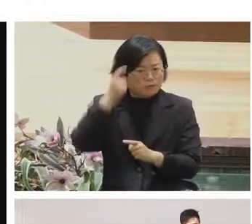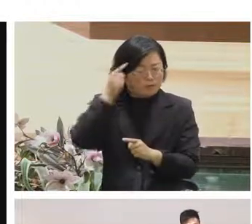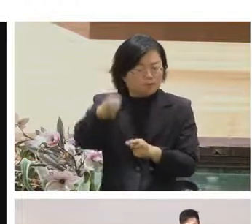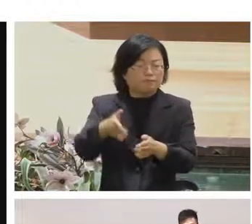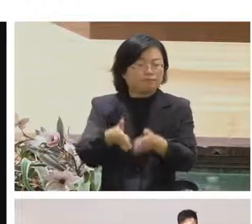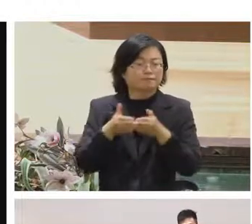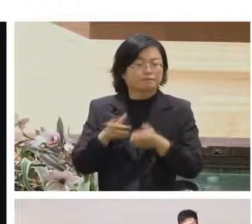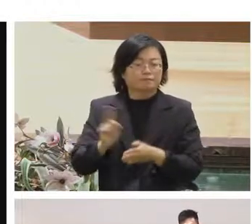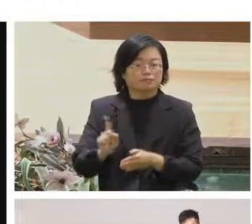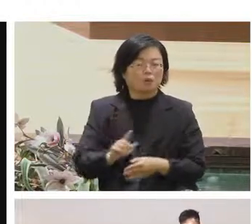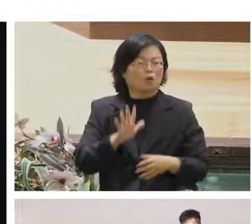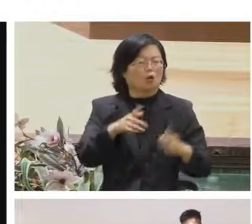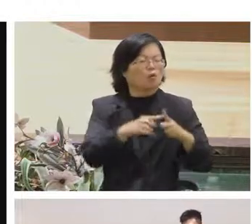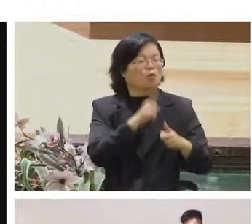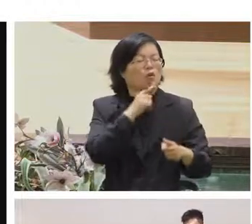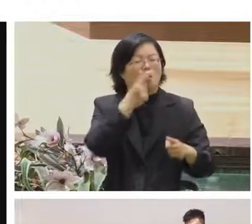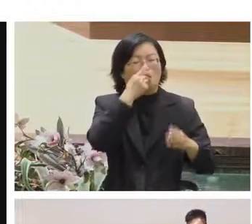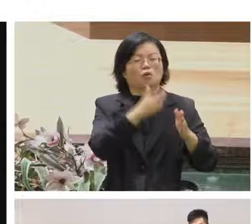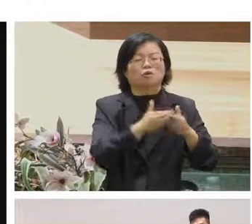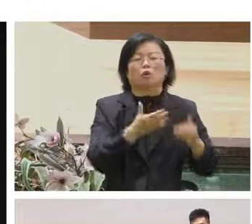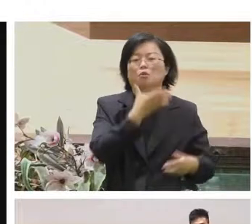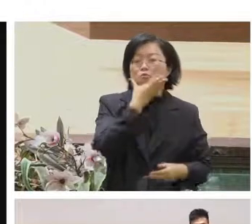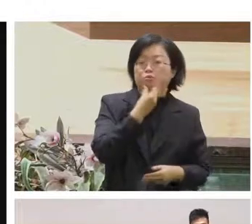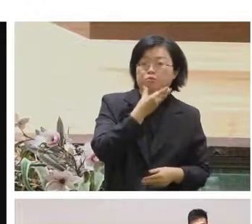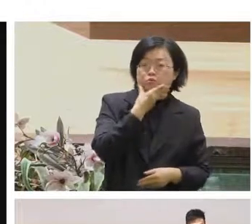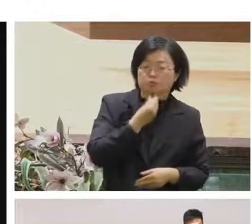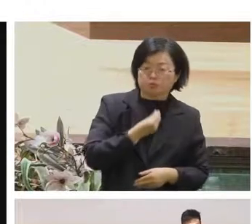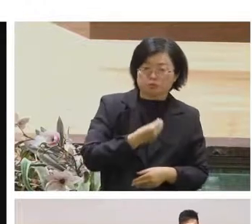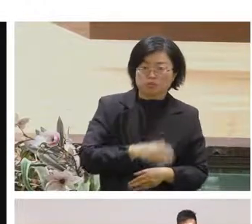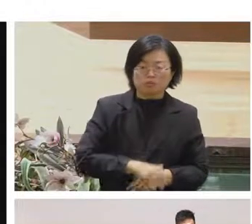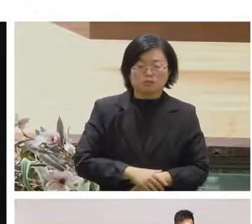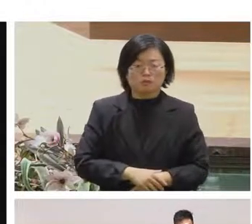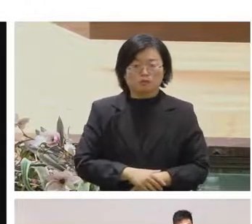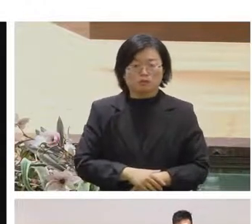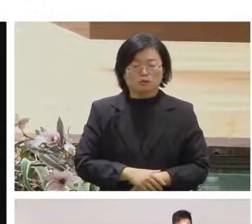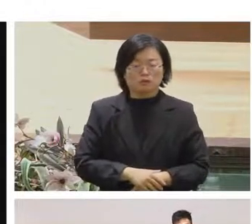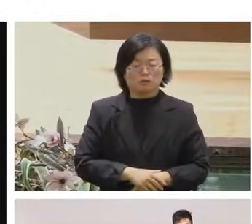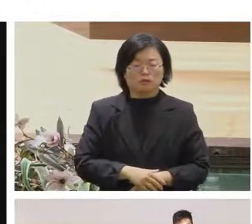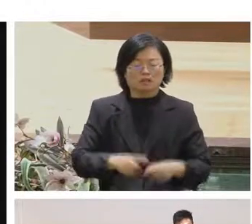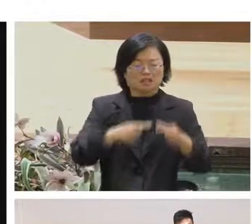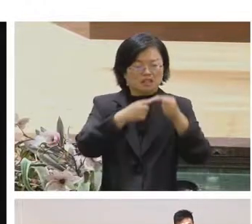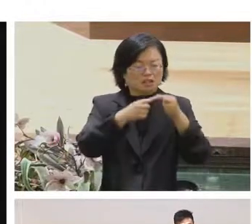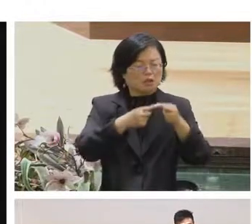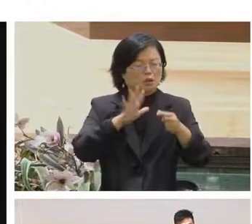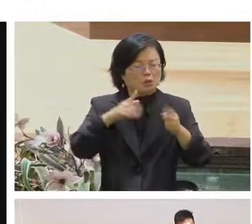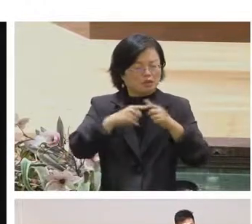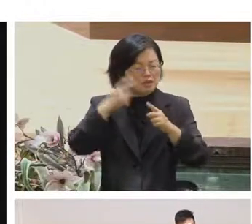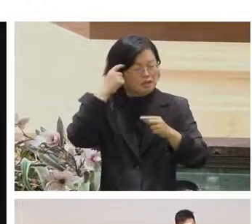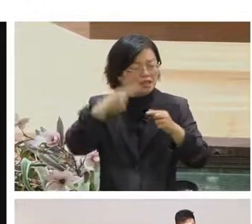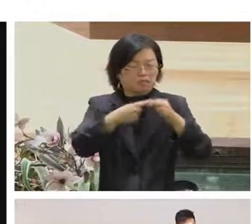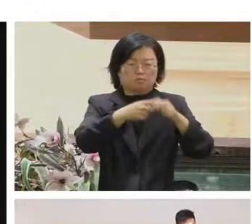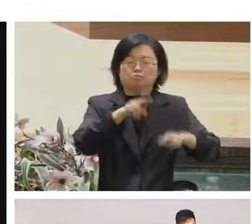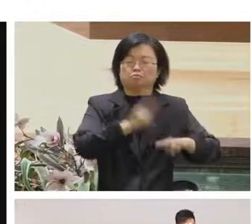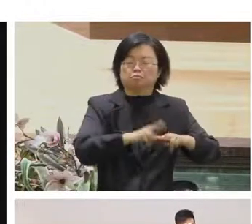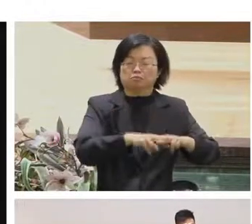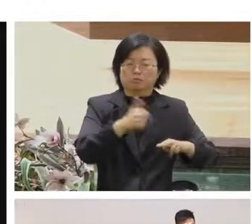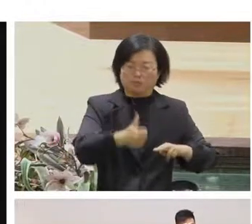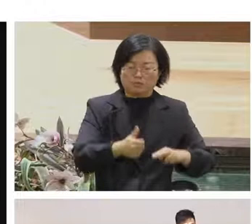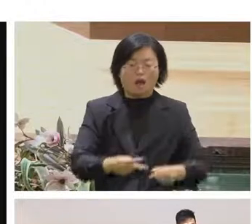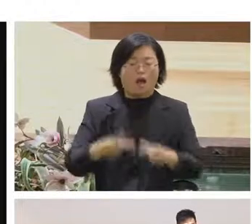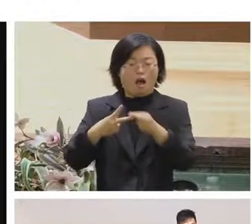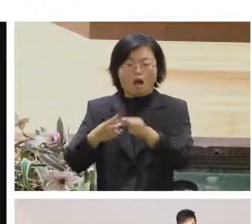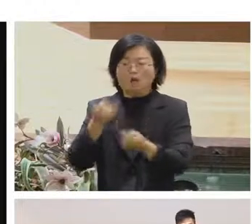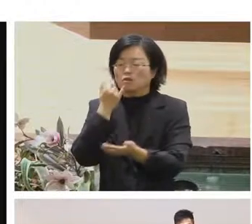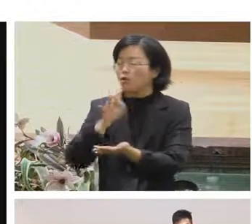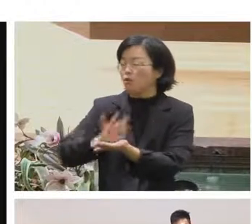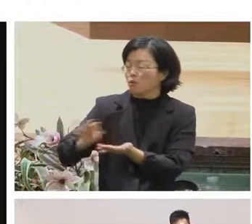很舒服啊然後有點心可是真正的客戶就會說一它沒有位置二我們真的會用到有一些東西可是我們不會用到